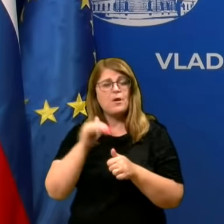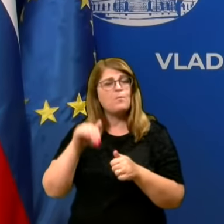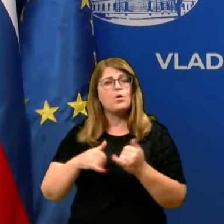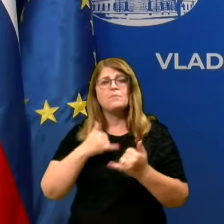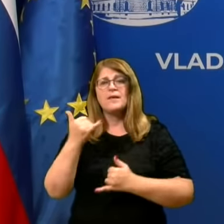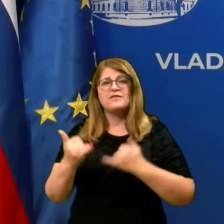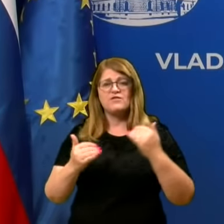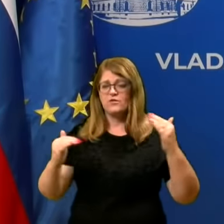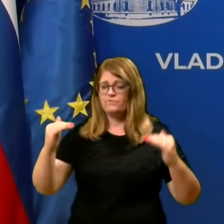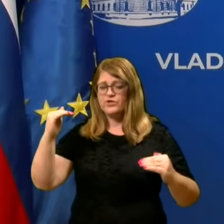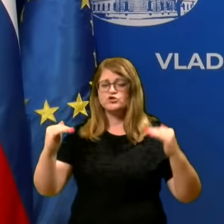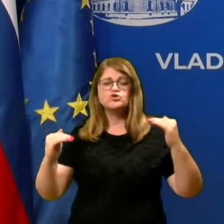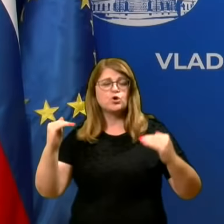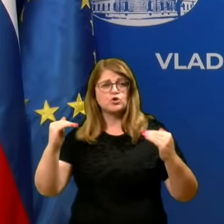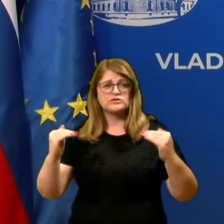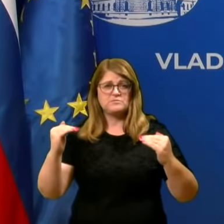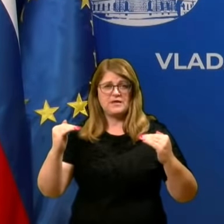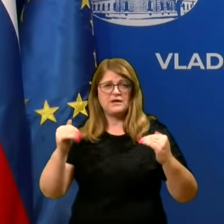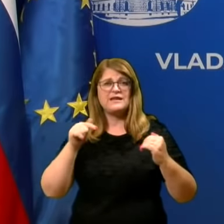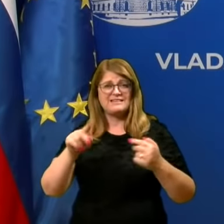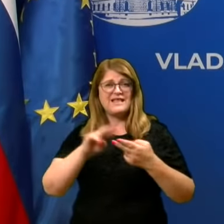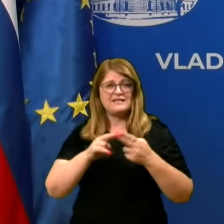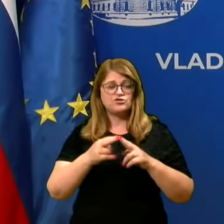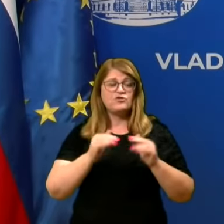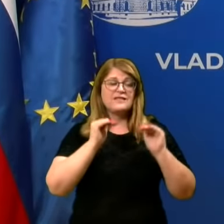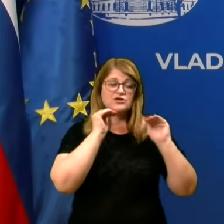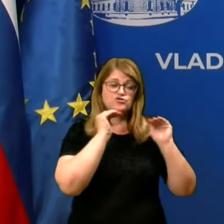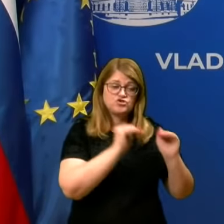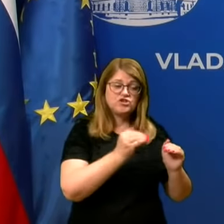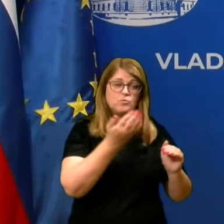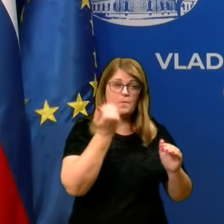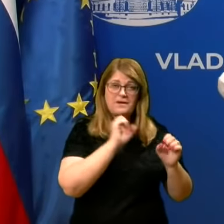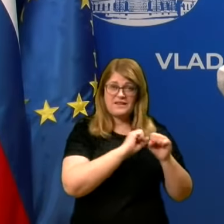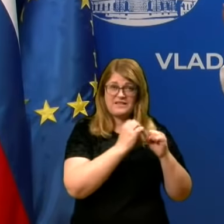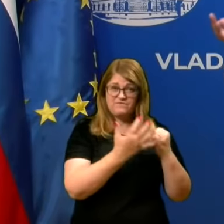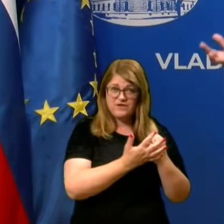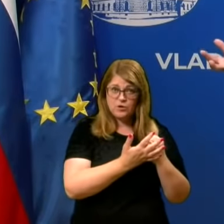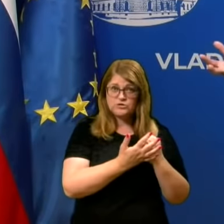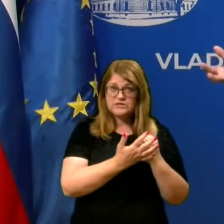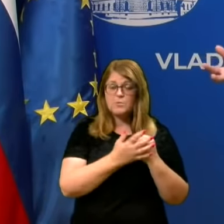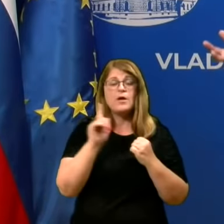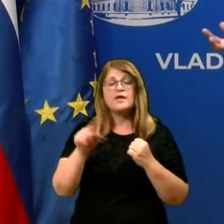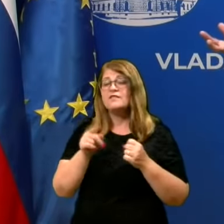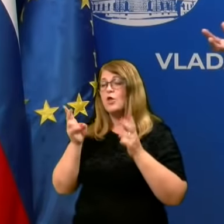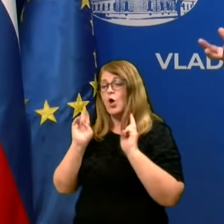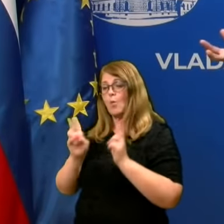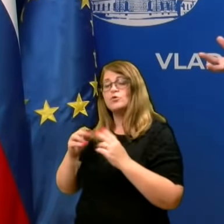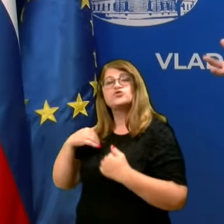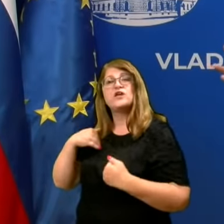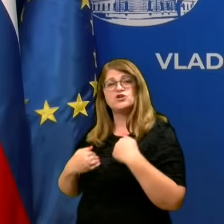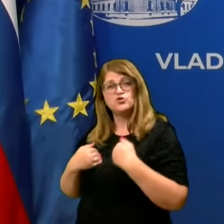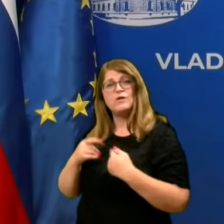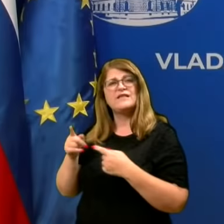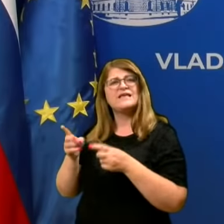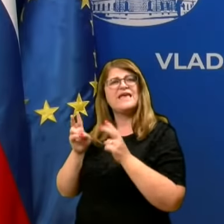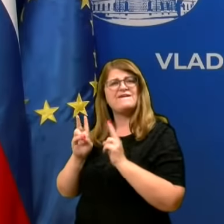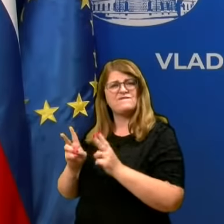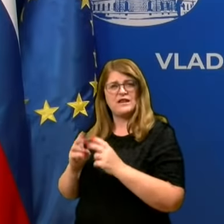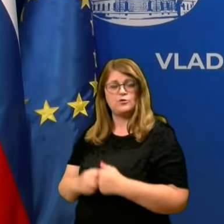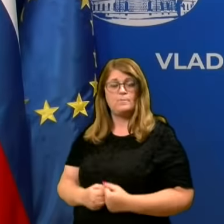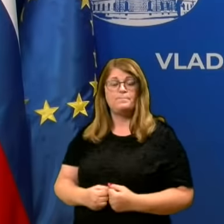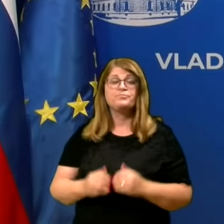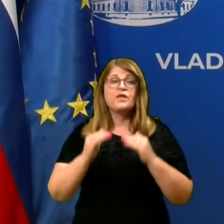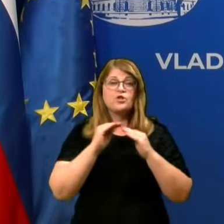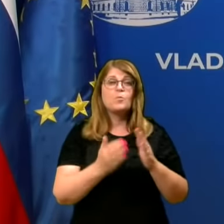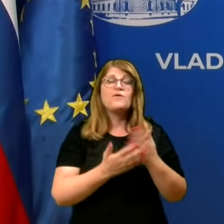biti sorazmerni na takšen način, da jih ščitimo pred virusom, ampak da omogočimo tudi življenje, ki je kvalitetno, ker domovi